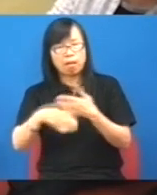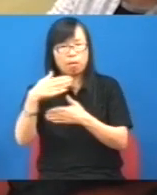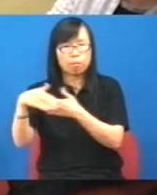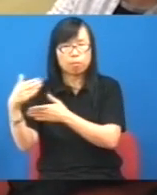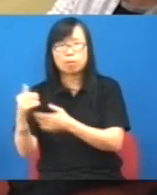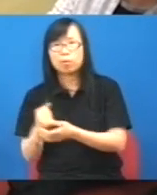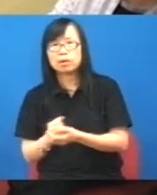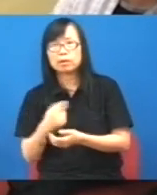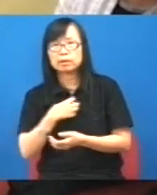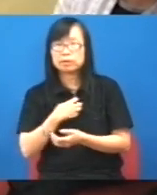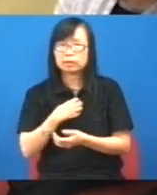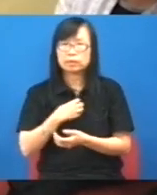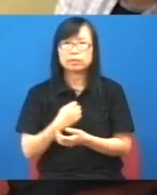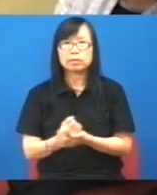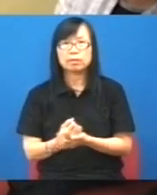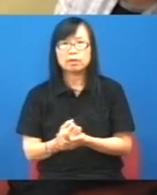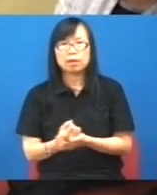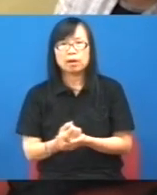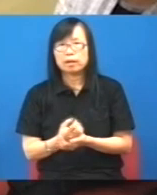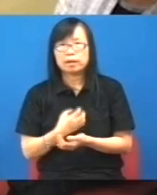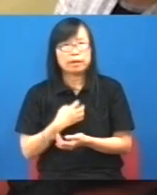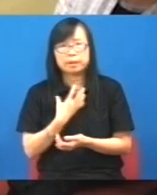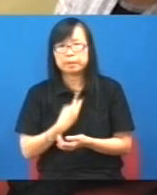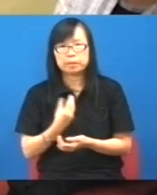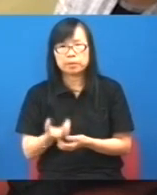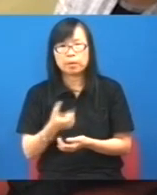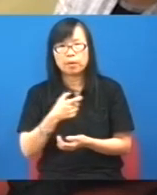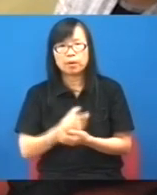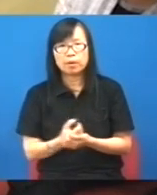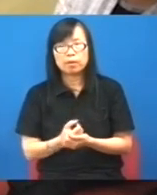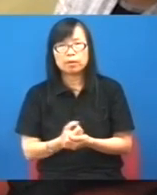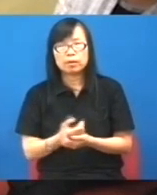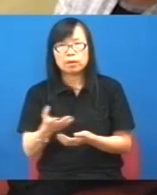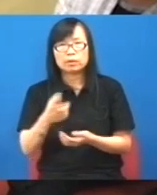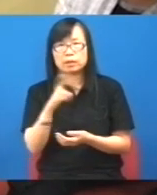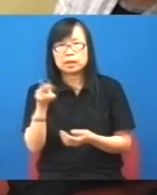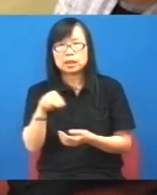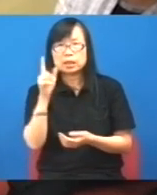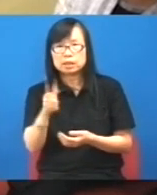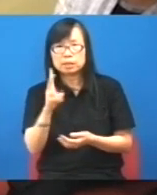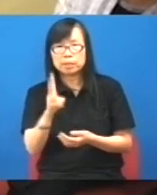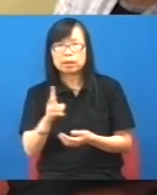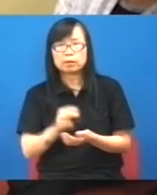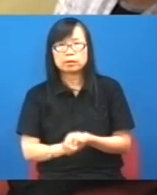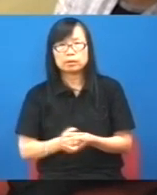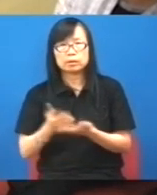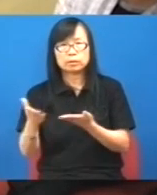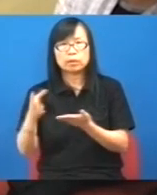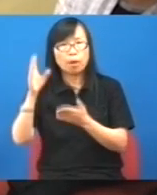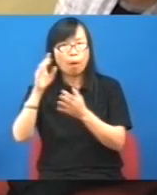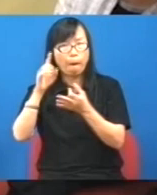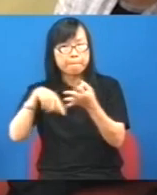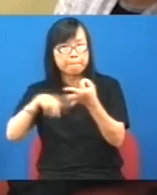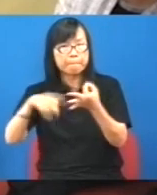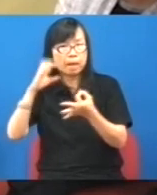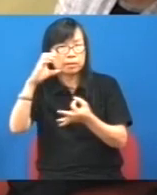所以我覺得是很良薄的2200元對於周永生的中產交易來說阿